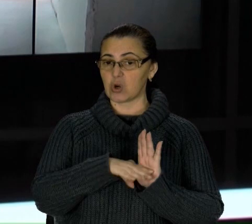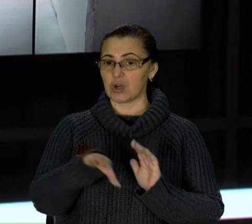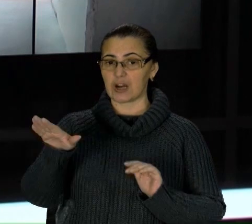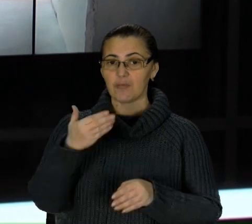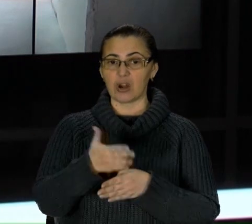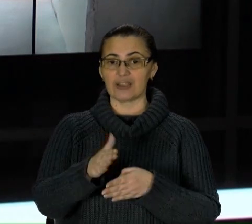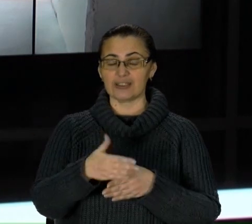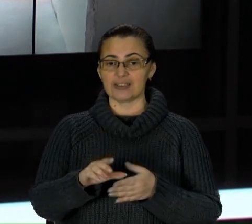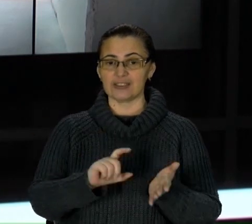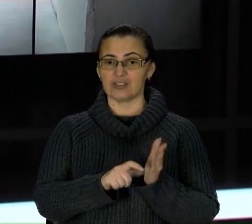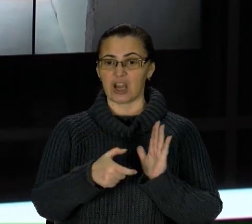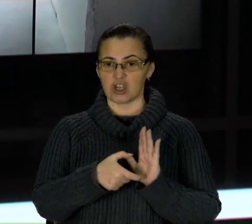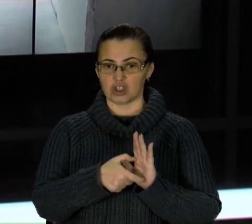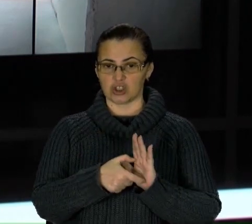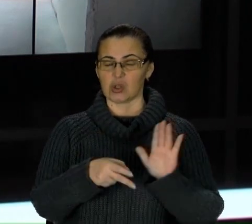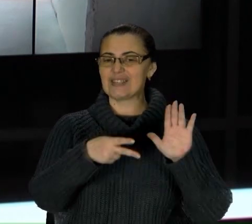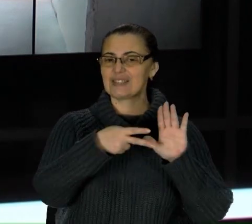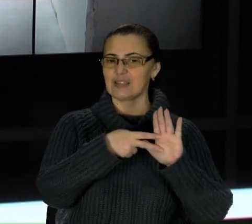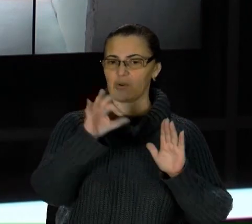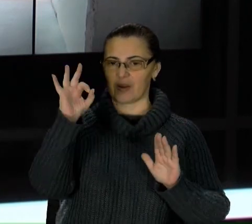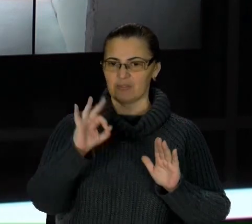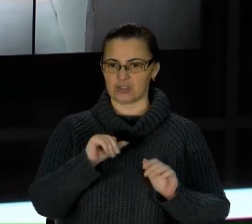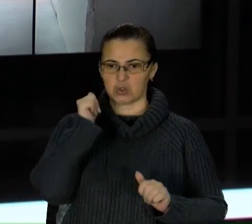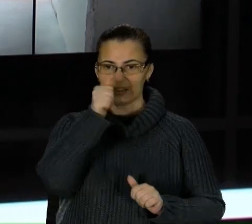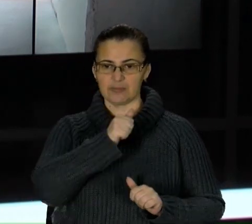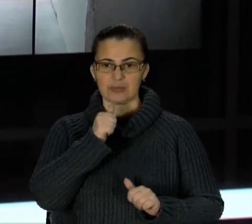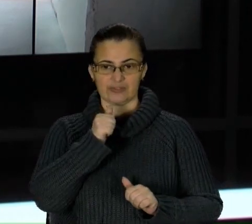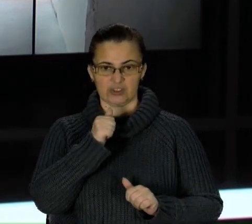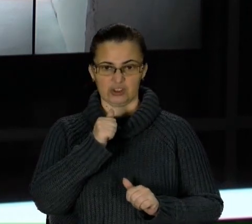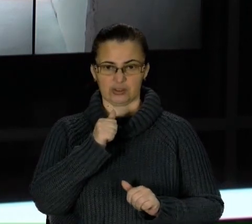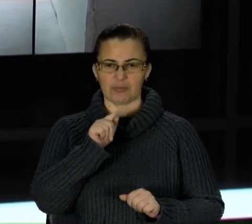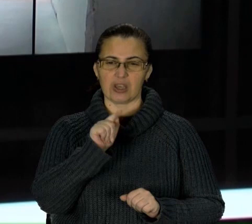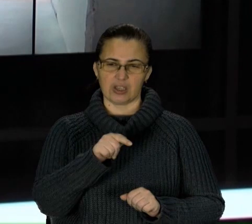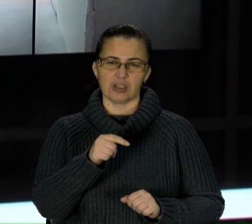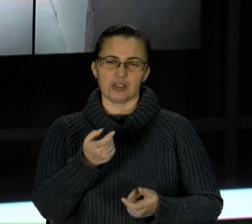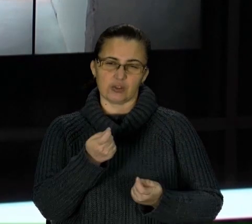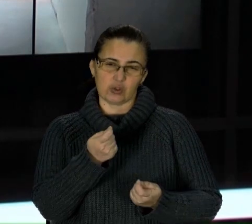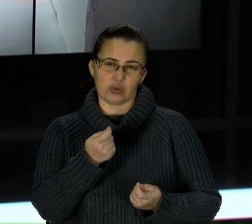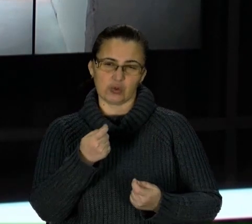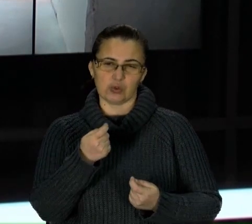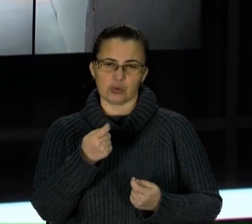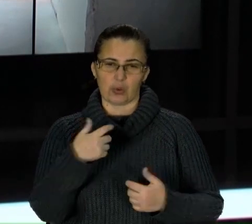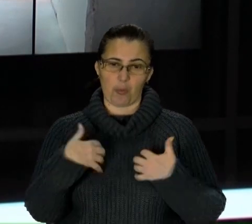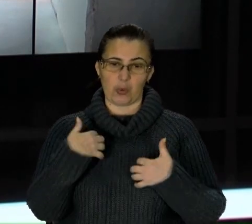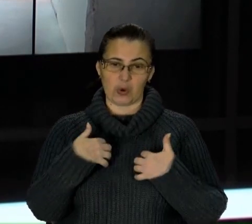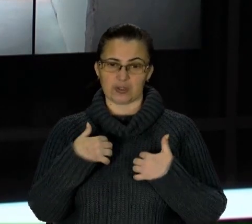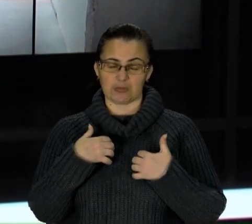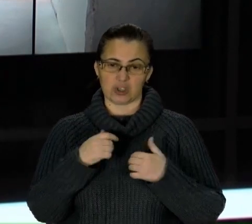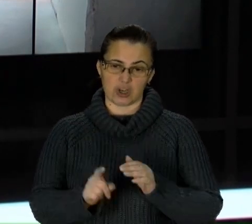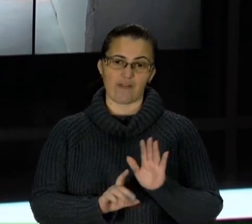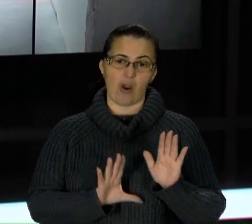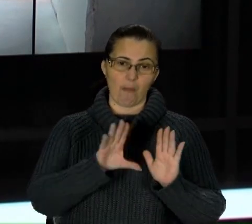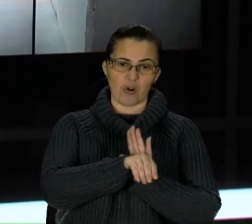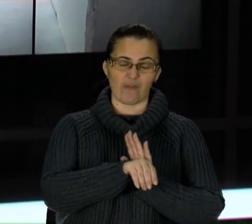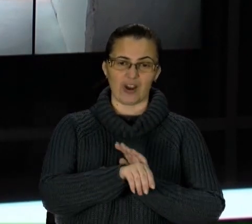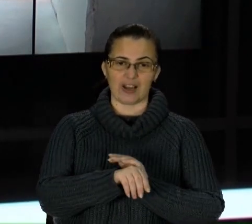житло із 7% річних. Її, кажуть, трохи поспішно впровадив президент Володимир Зеленський.